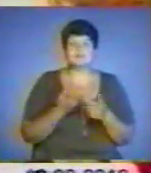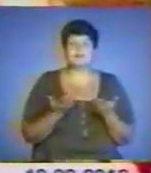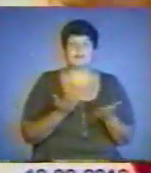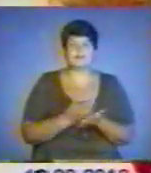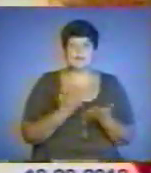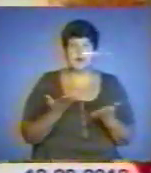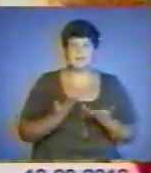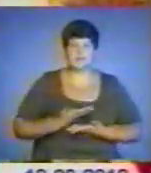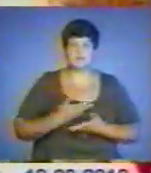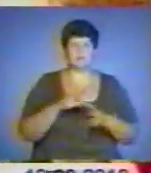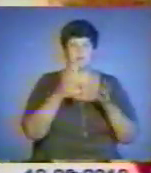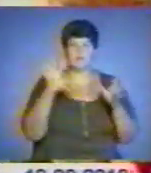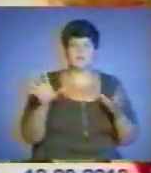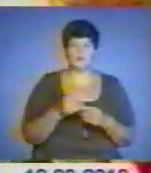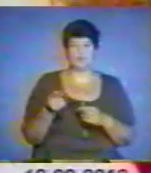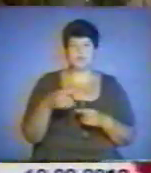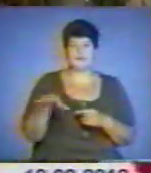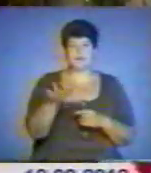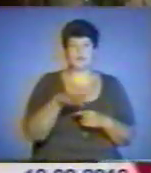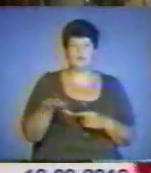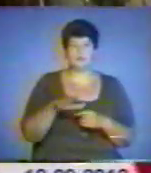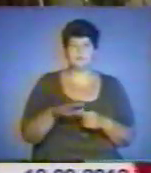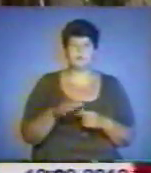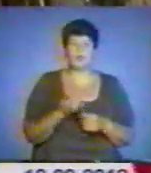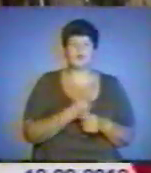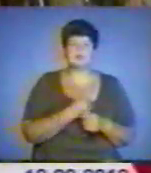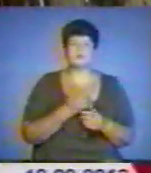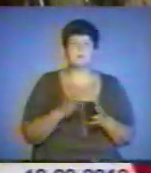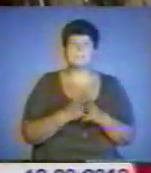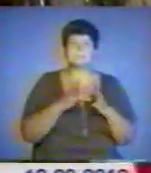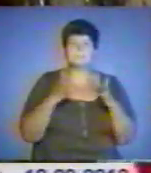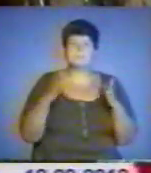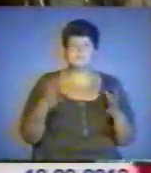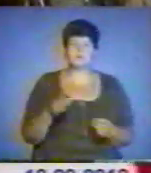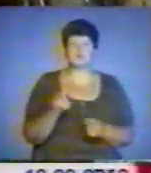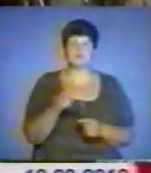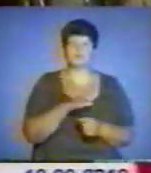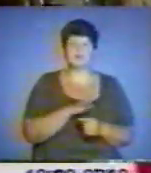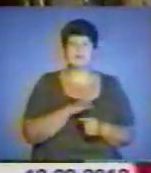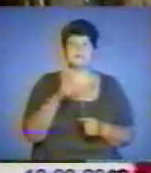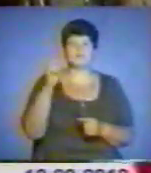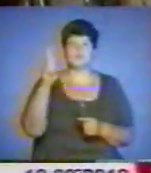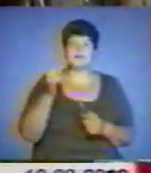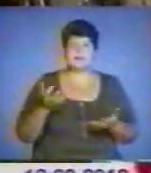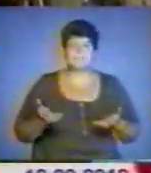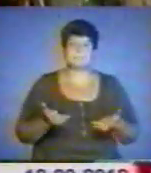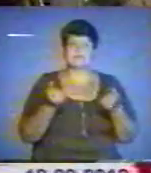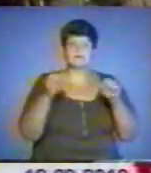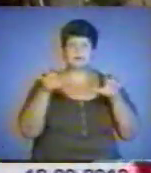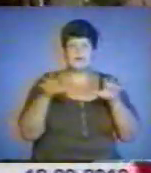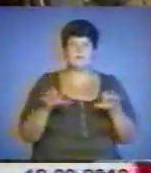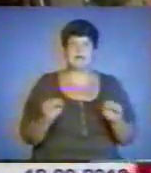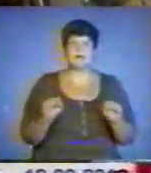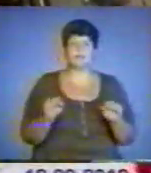А ми живемо по цьому районі. Хотілося б більше, щоб була соціальна підтримка влади, тому що